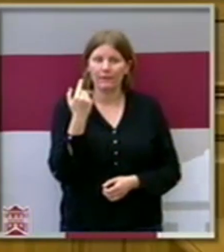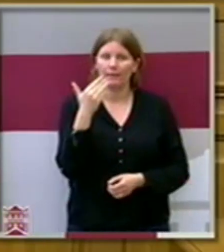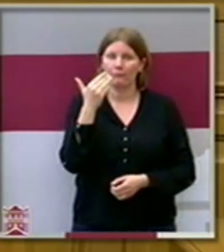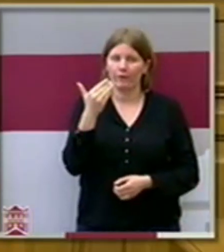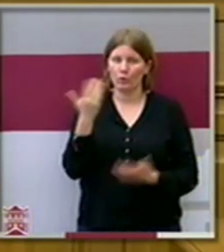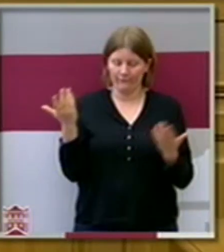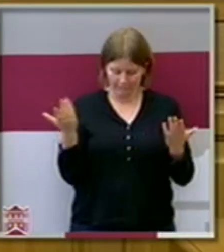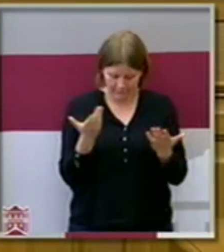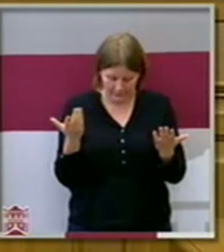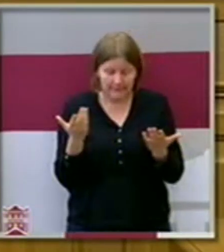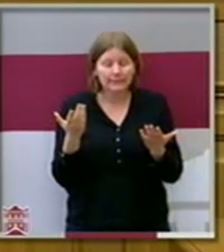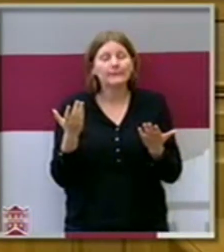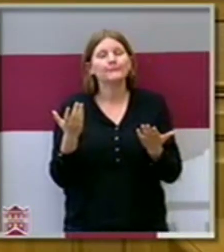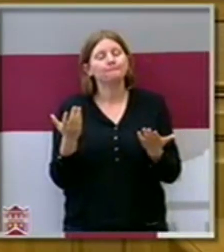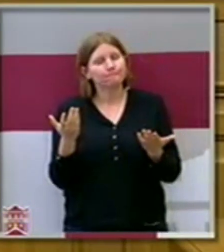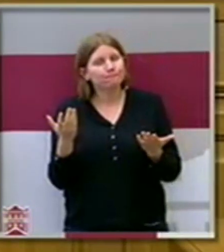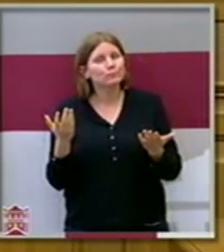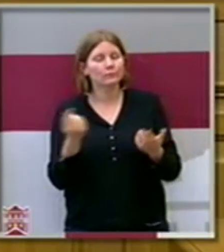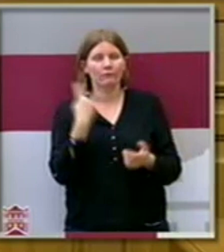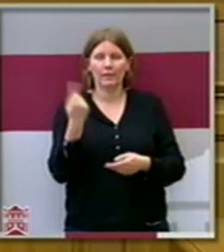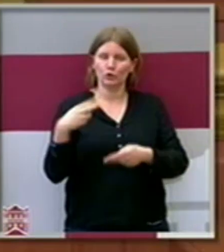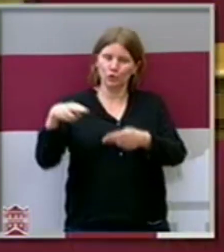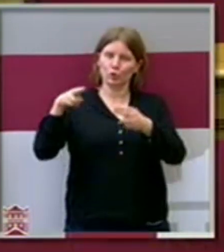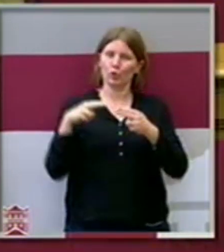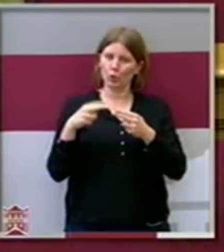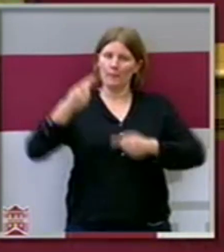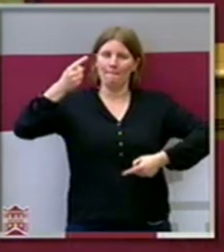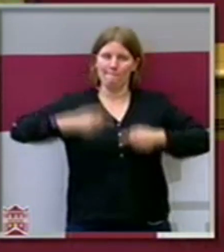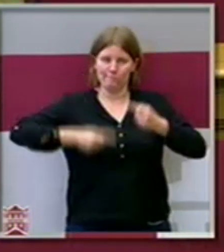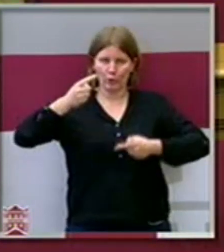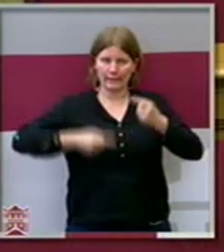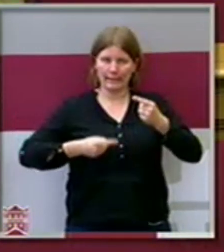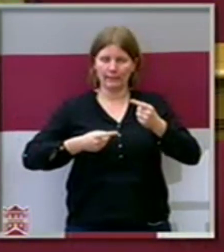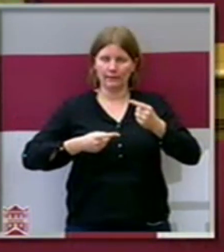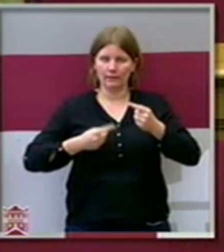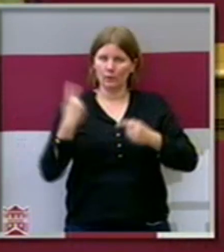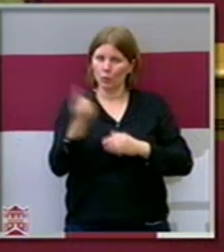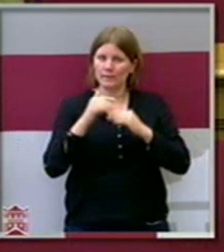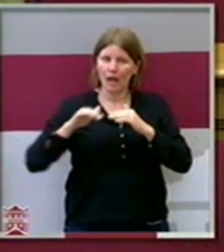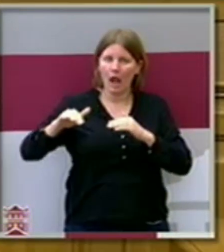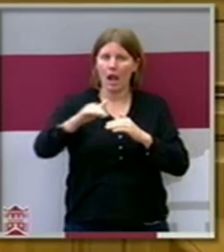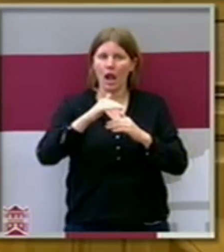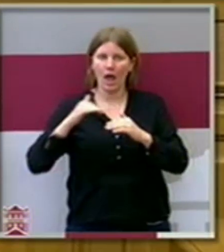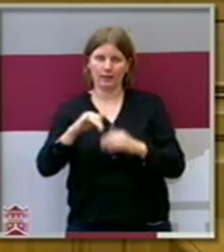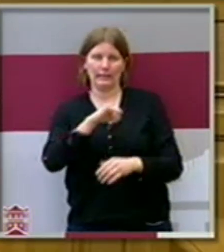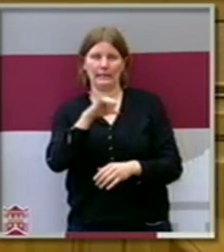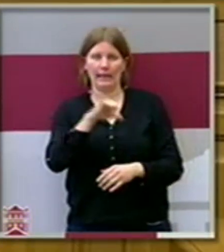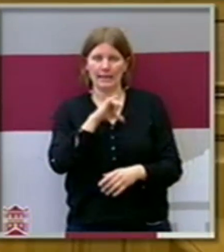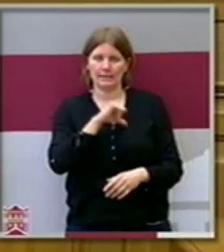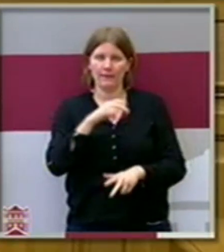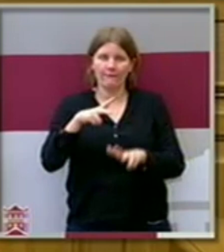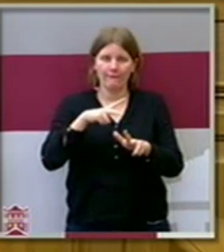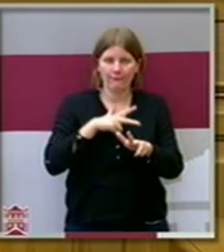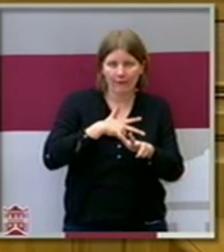Ich würde es empfehlen, dass wir zurückkommen zu einer Politik, die die Interessen von unserem Land besser wahrhält, in diesem